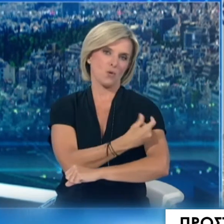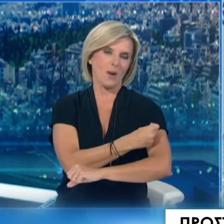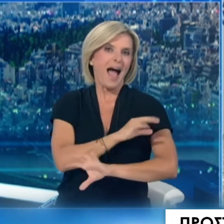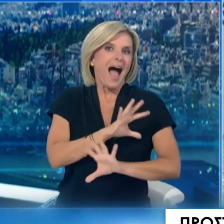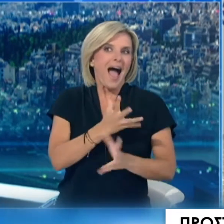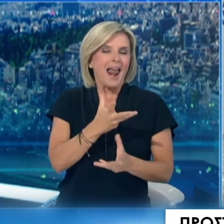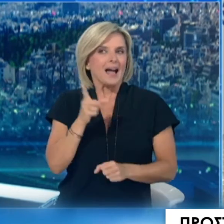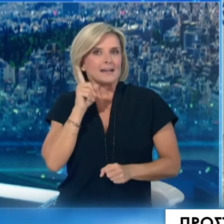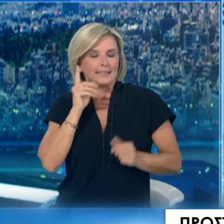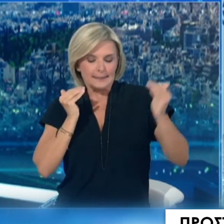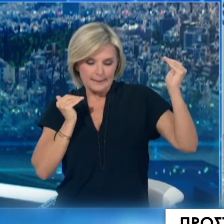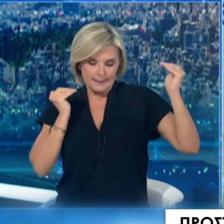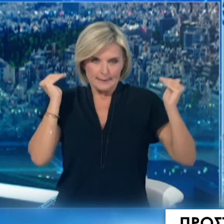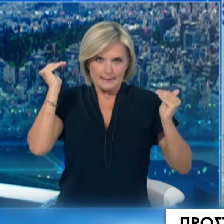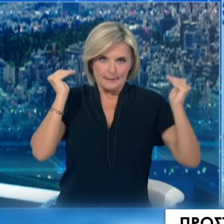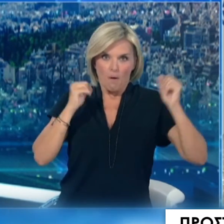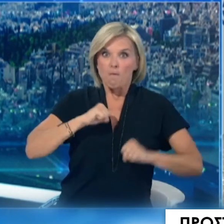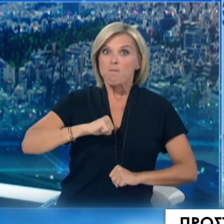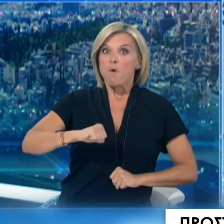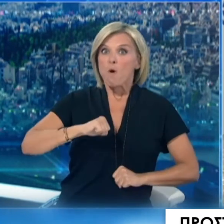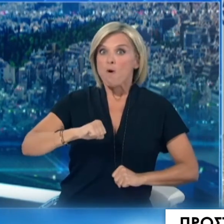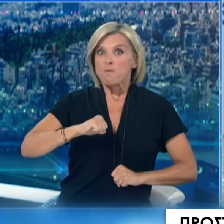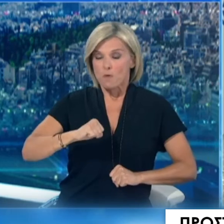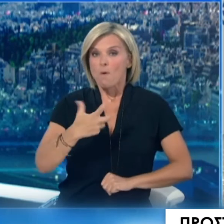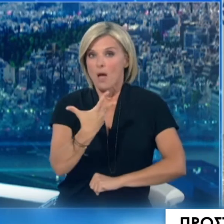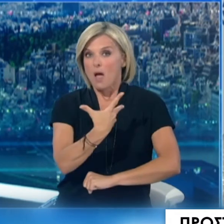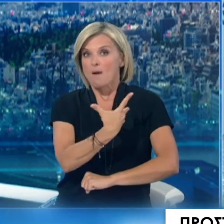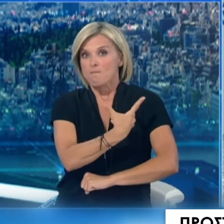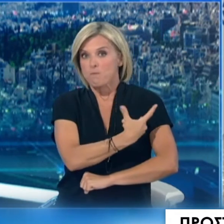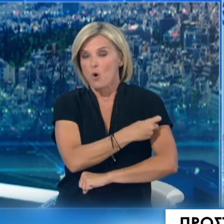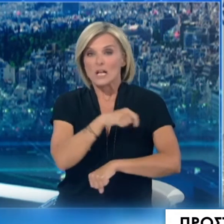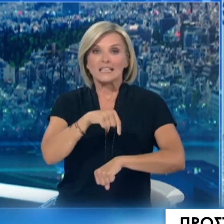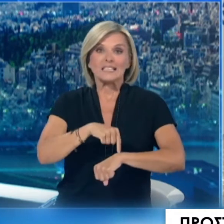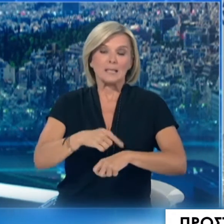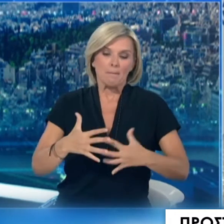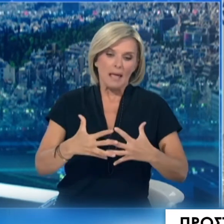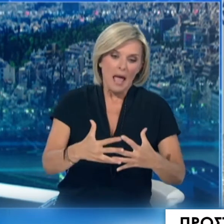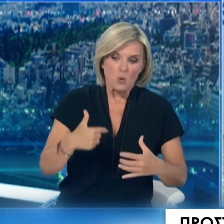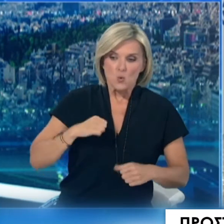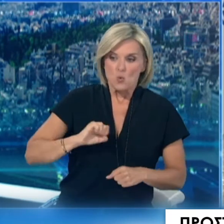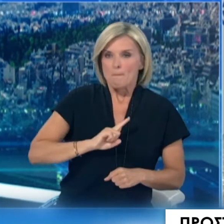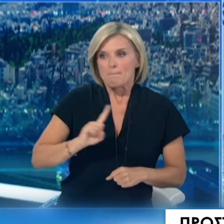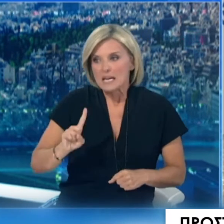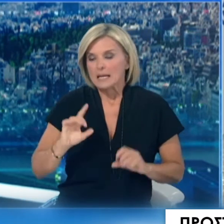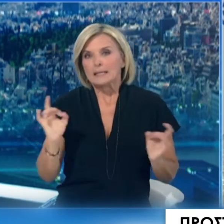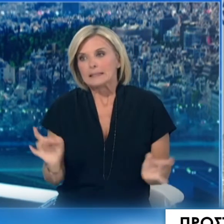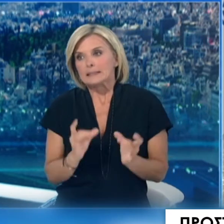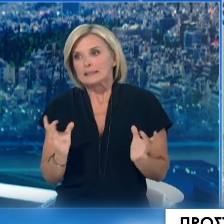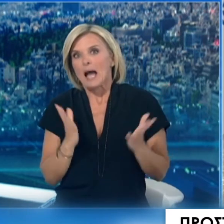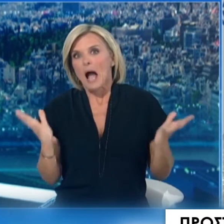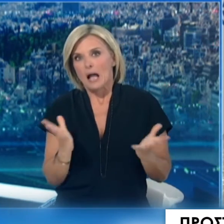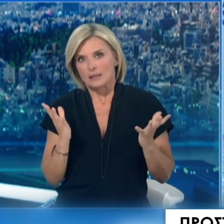θέμα ένας υπερβολικός φόβος στον εμβολιασμό κατά την κοίηση και